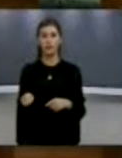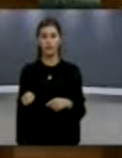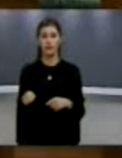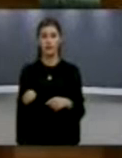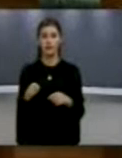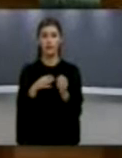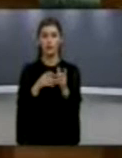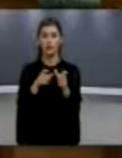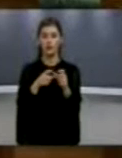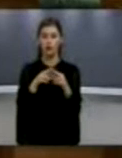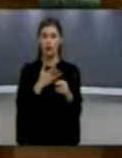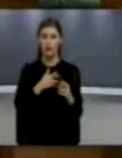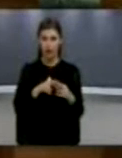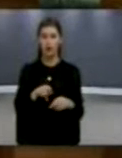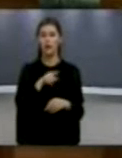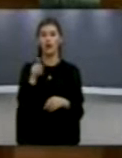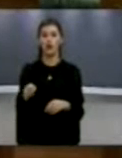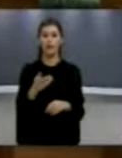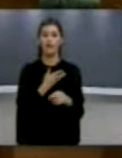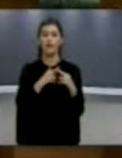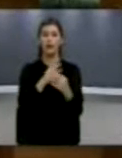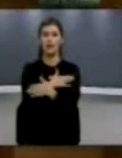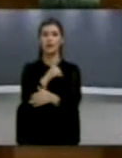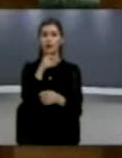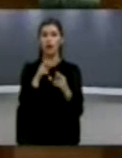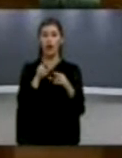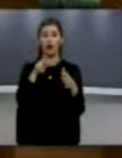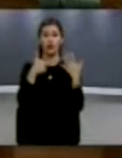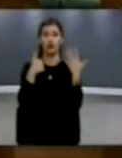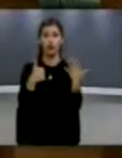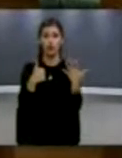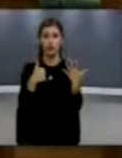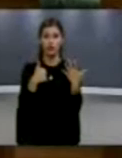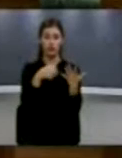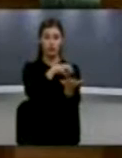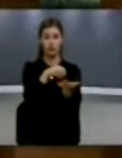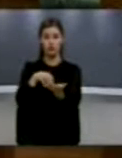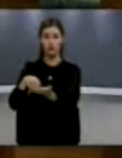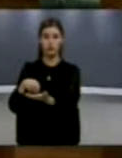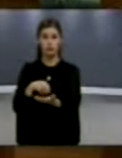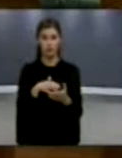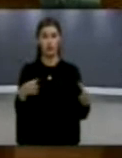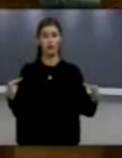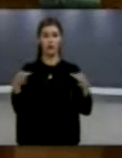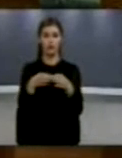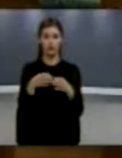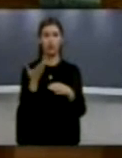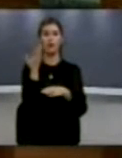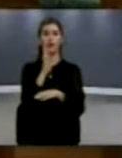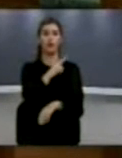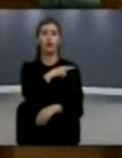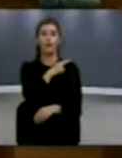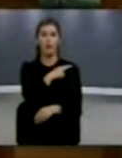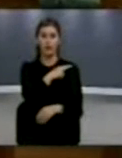Shtupeci Madh, grupi Sak Faslis, Koshutan. Gjasht grupet kishë një komandë për bashkët, Zhuk Hagjia ishte komandant u shtarak,